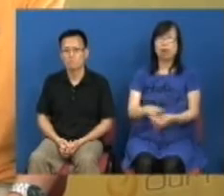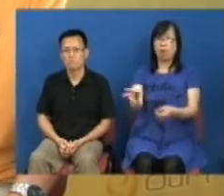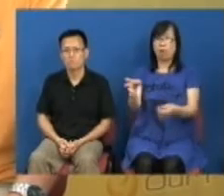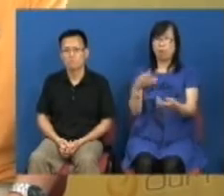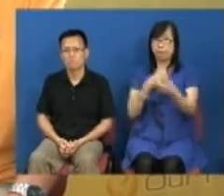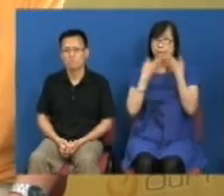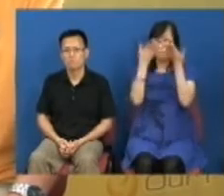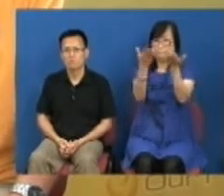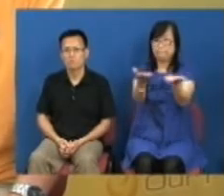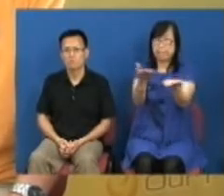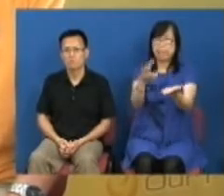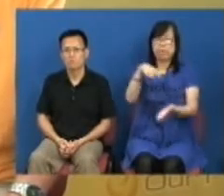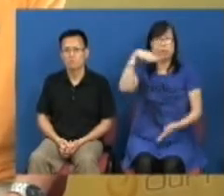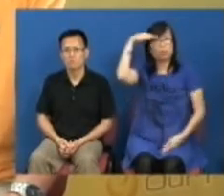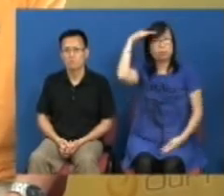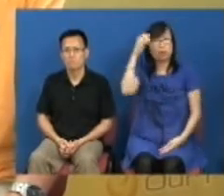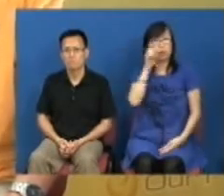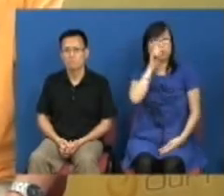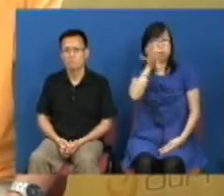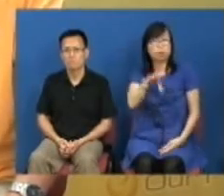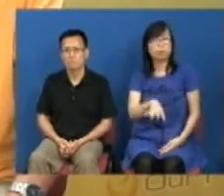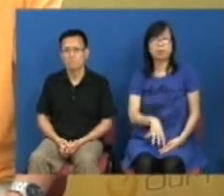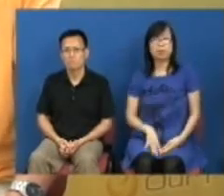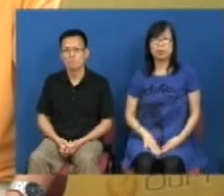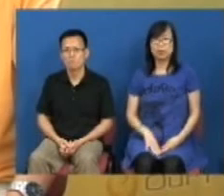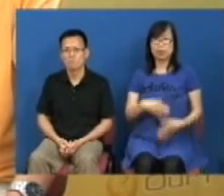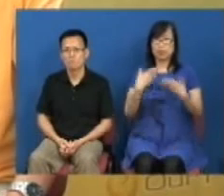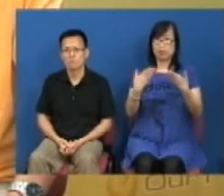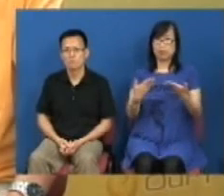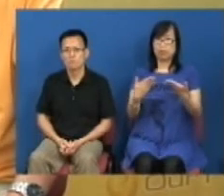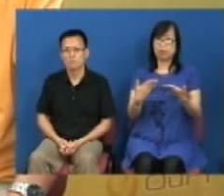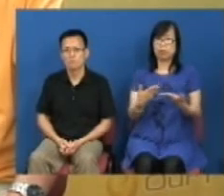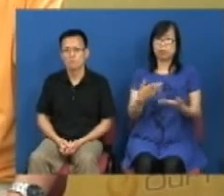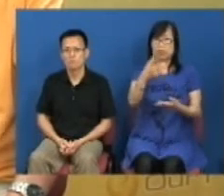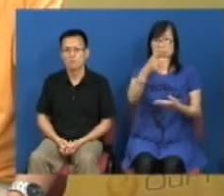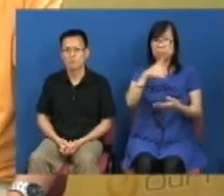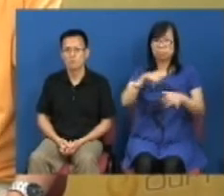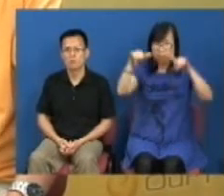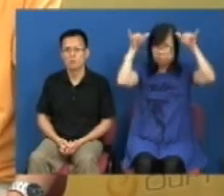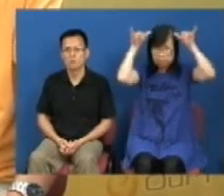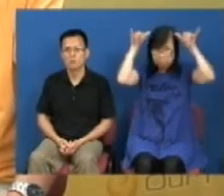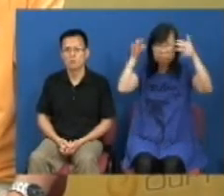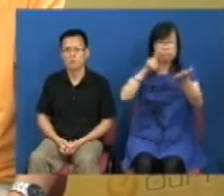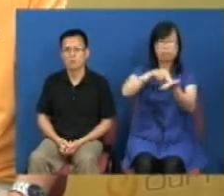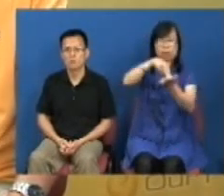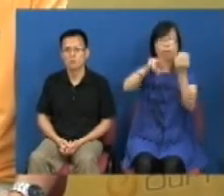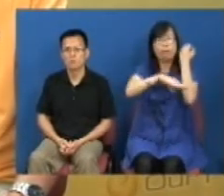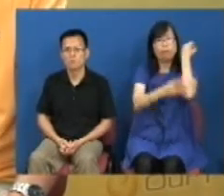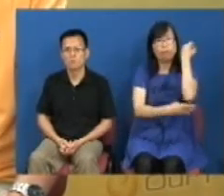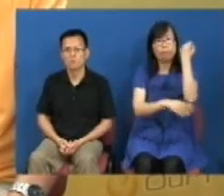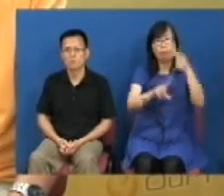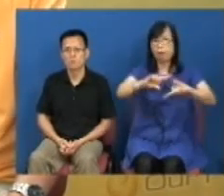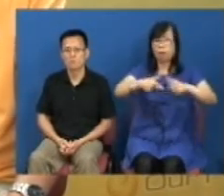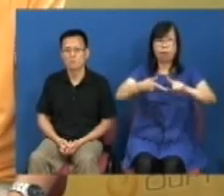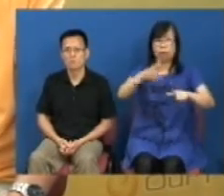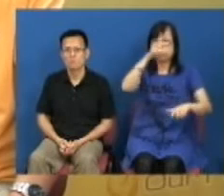号或者是狼狼地告诉林局长他这种粗暴的立法方式香港